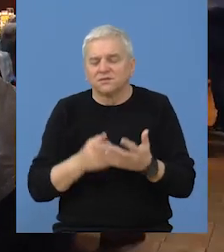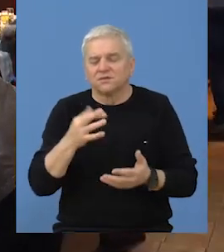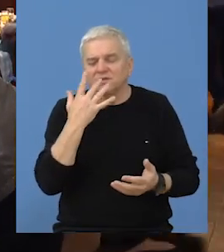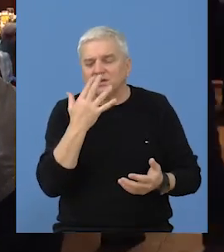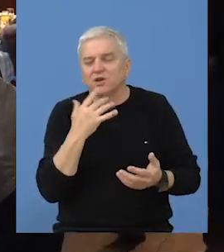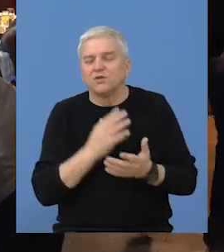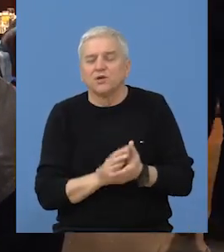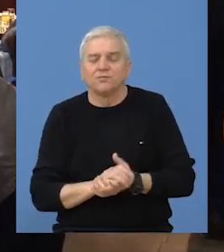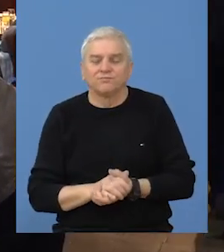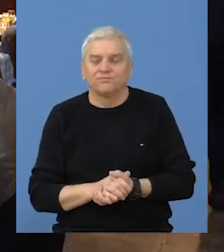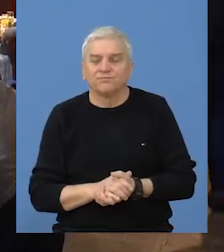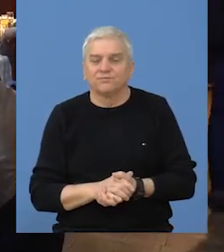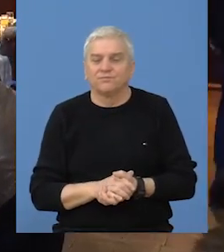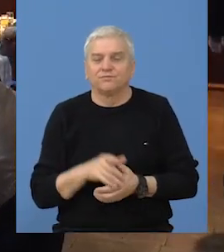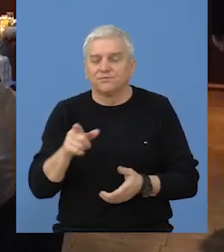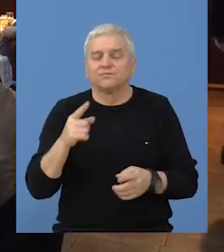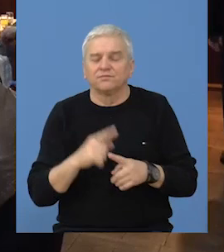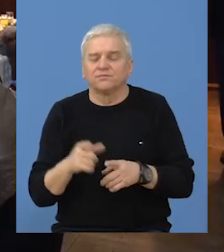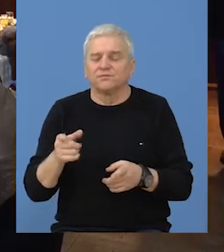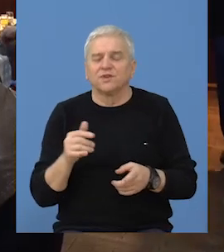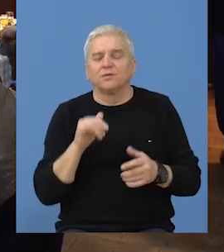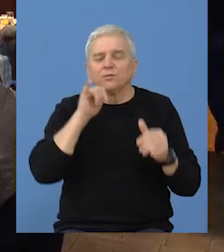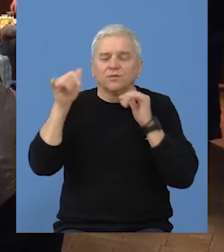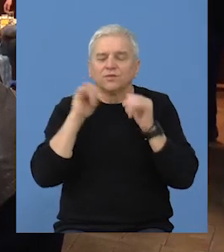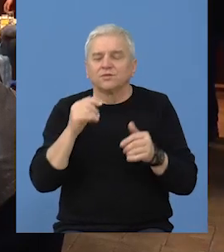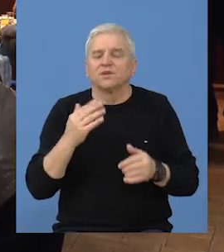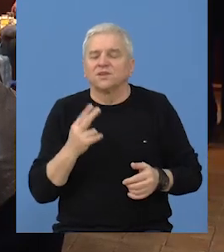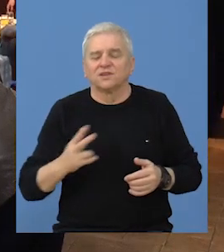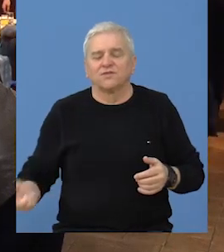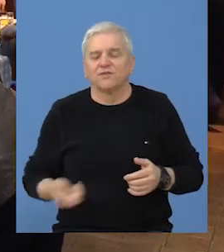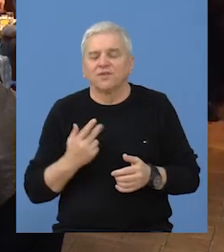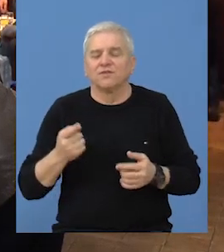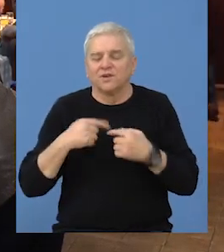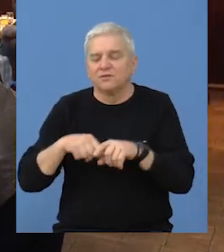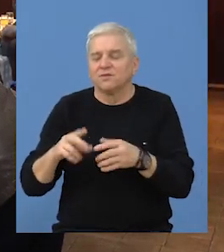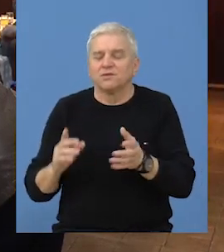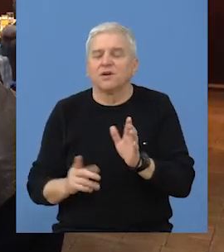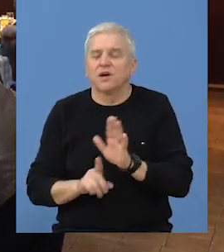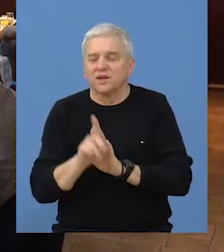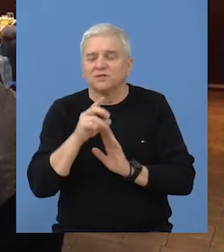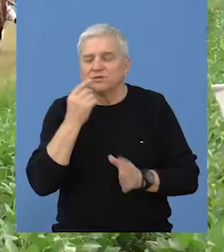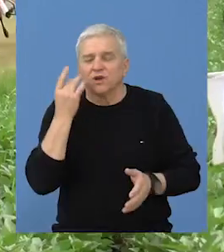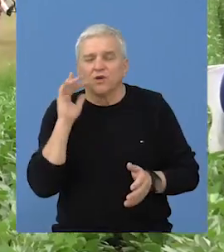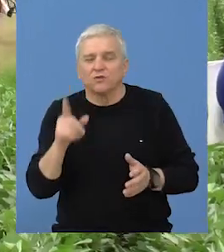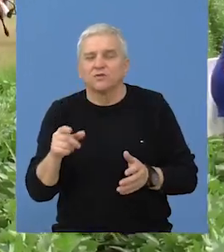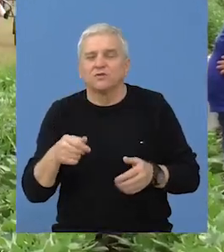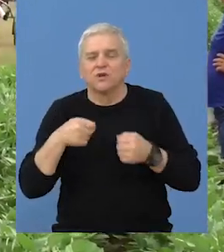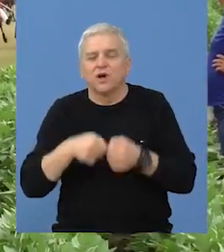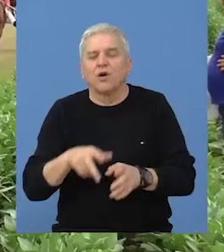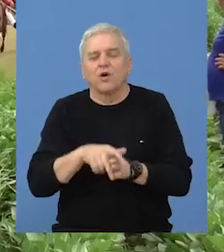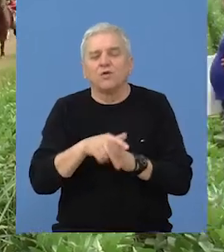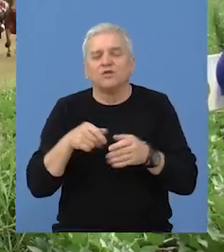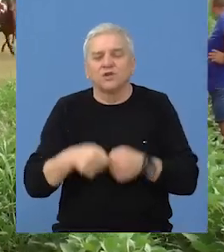izračunati u brojkama koliko je i toliko, varno, da se falim, bilo uspeha. Inače,